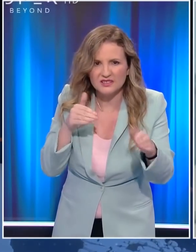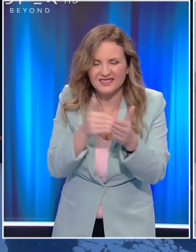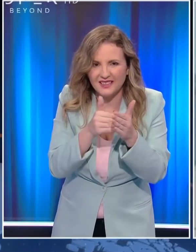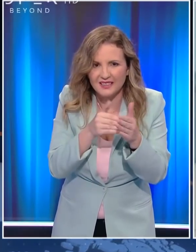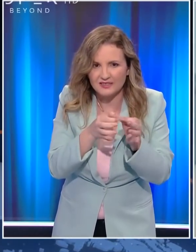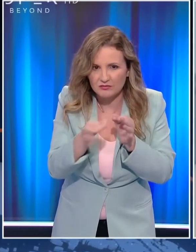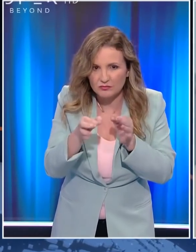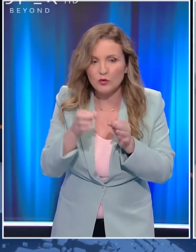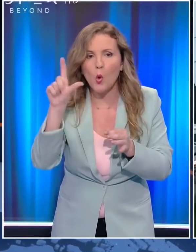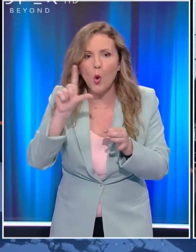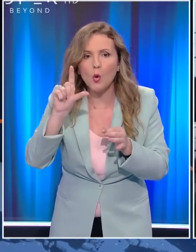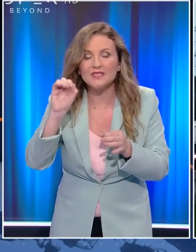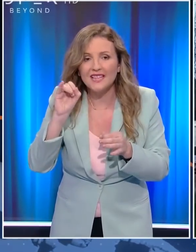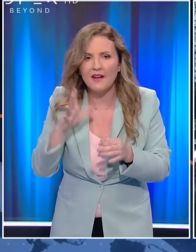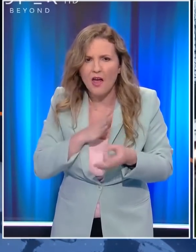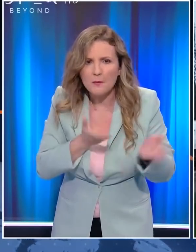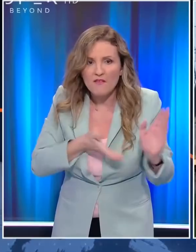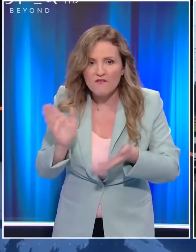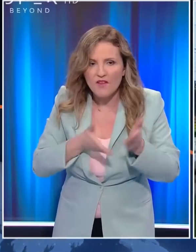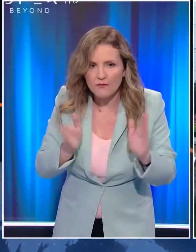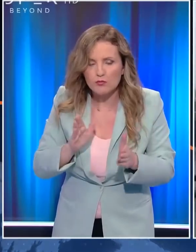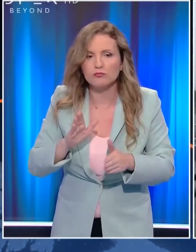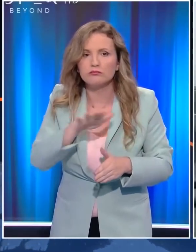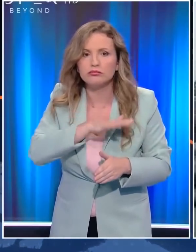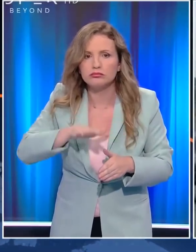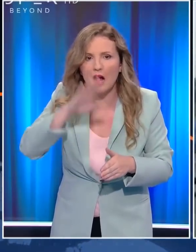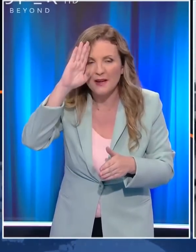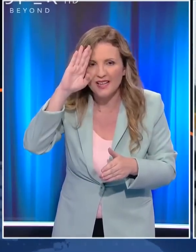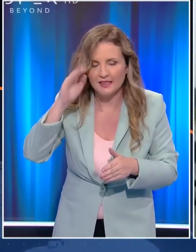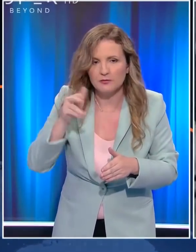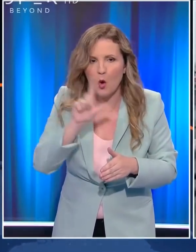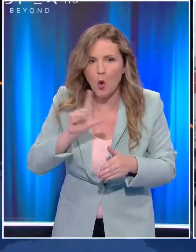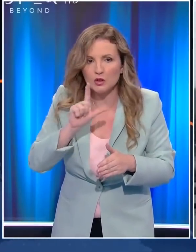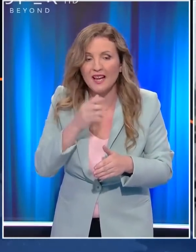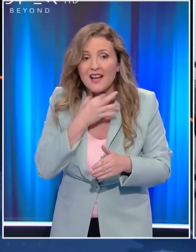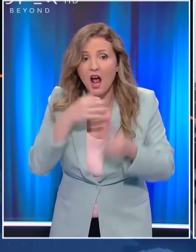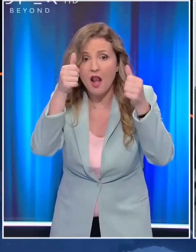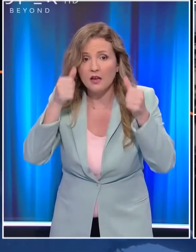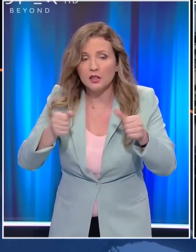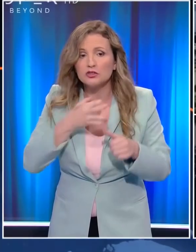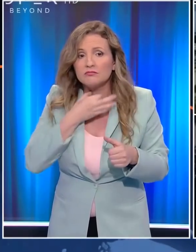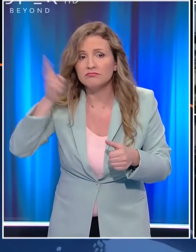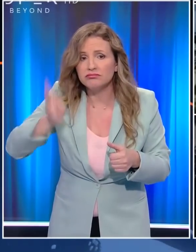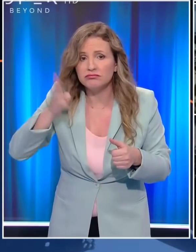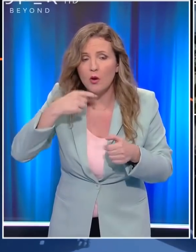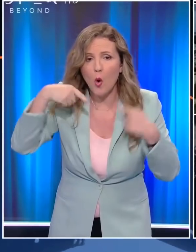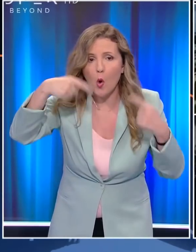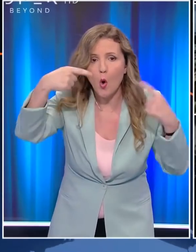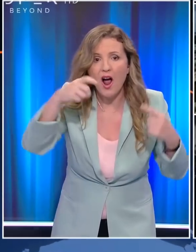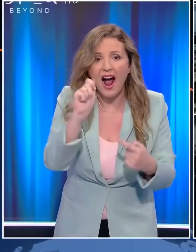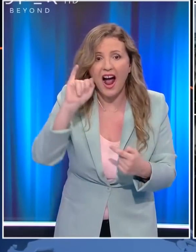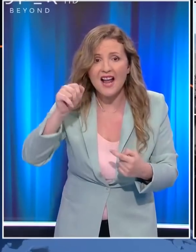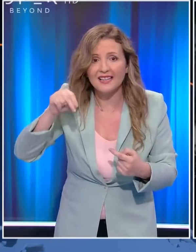στους αυτοκινητόδρομους στη Λουιζιάννα με κατοίκους που φεύγουν. Η πολιτεία του Αμερικανικού Νότου έχει κηρυχθεί σε κατάσταση έκτακτης ανάγκης, καθώς ο Τιφώνας Άιντα